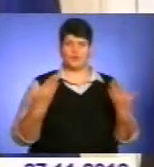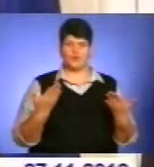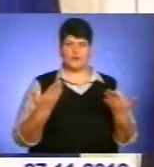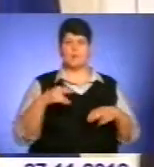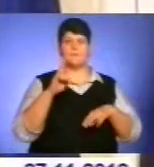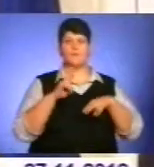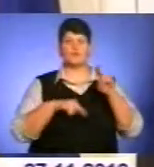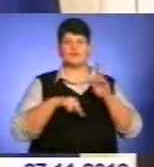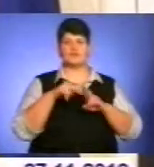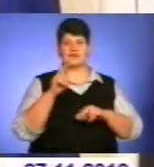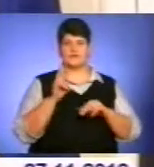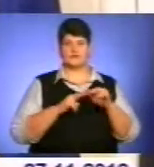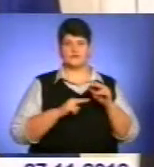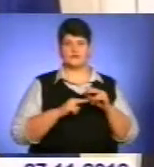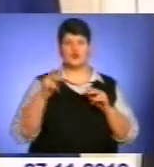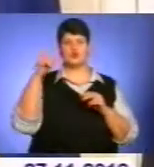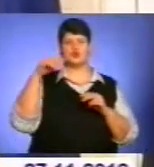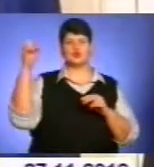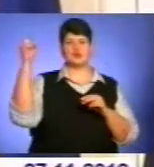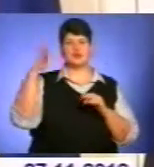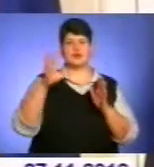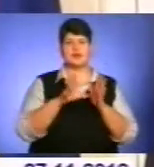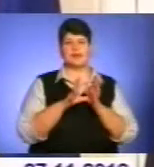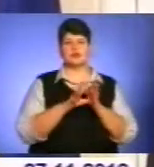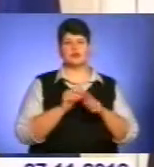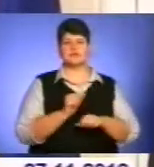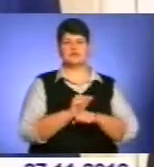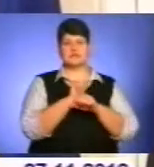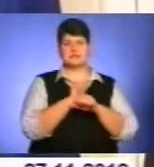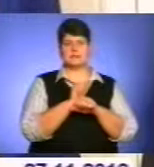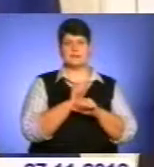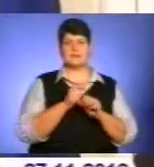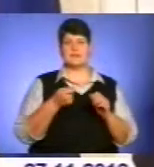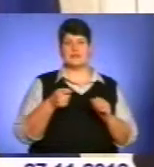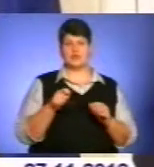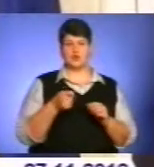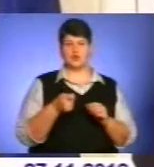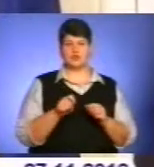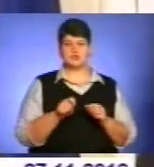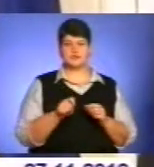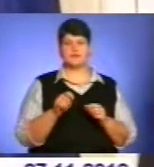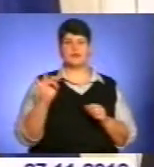будівництво соняшних електростанцій під ключ і